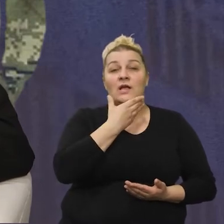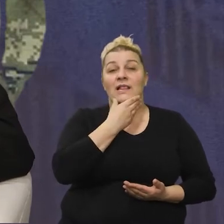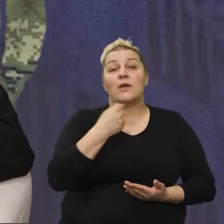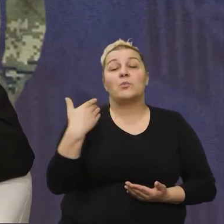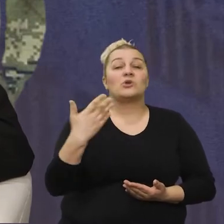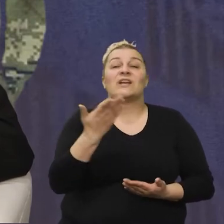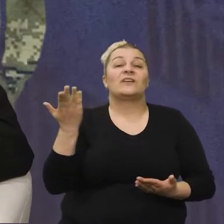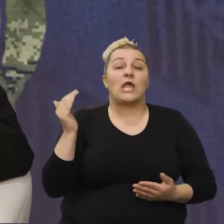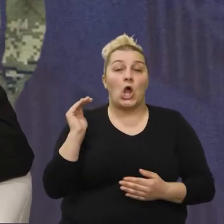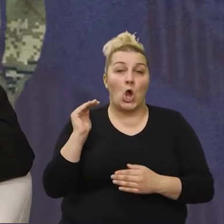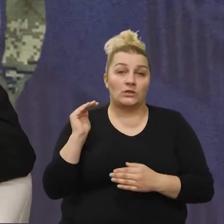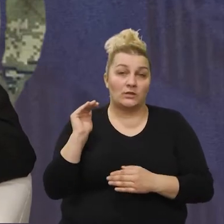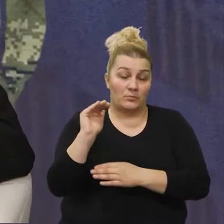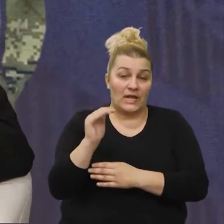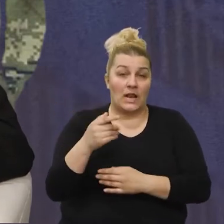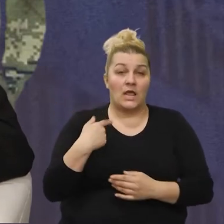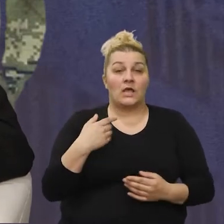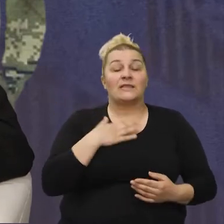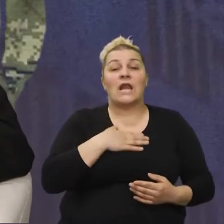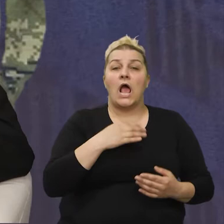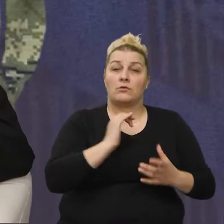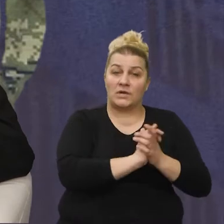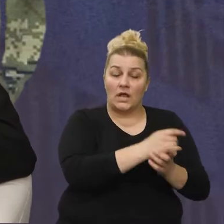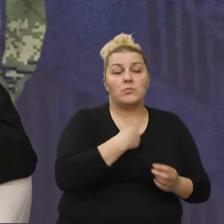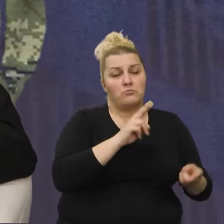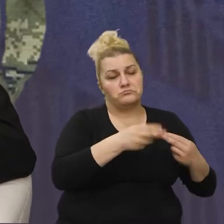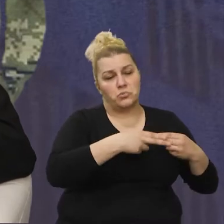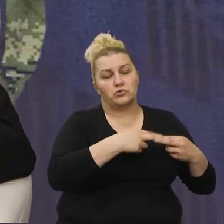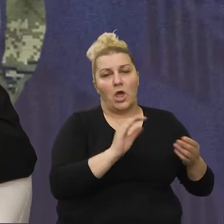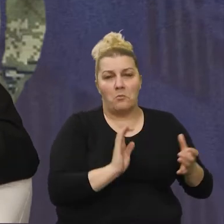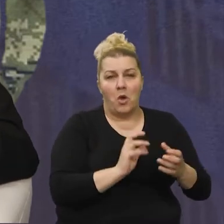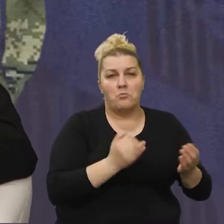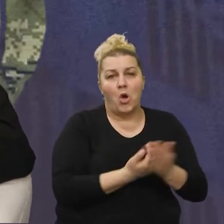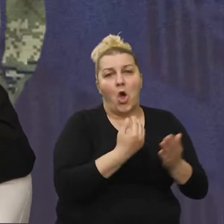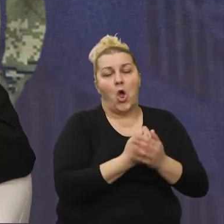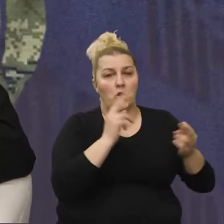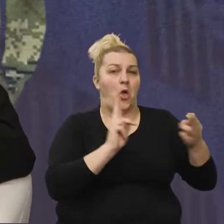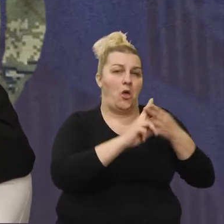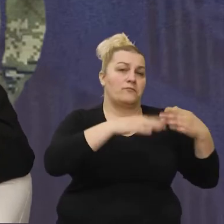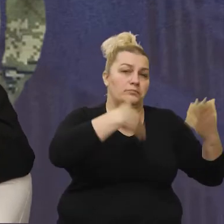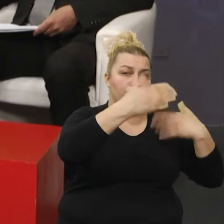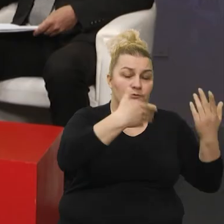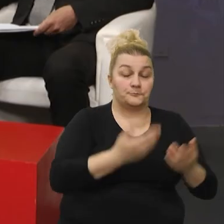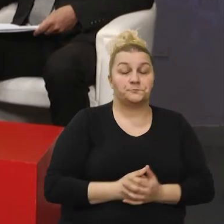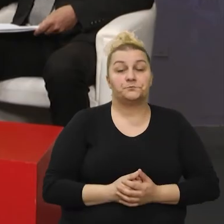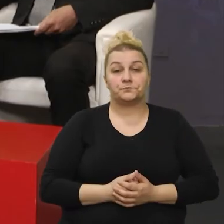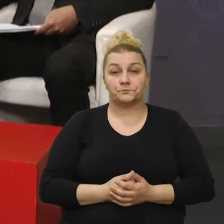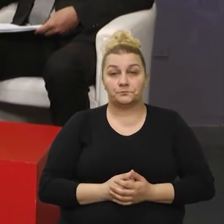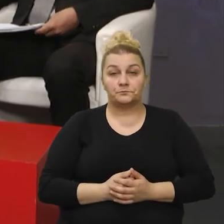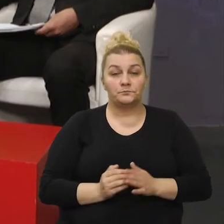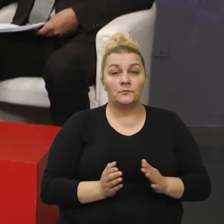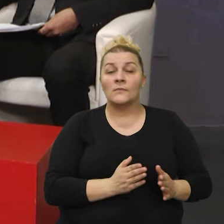gdje god bili. Dragi prijatelji, vidit ćemo se mi još, bit će još naših bita kao navodne znakove. Gdje se